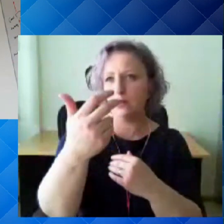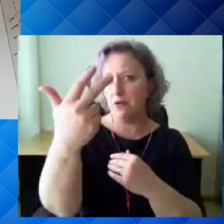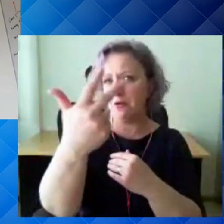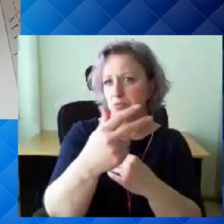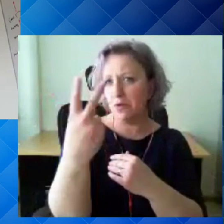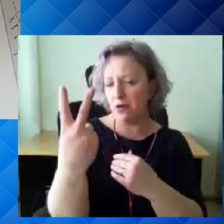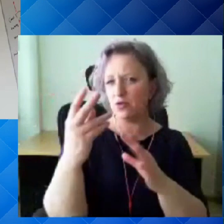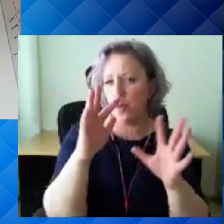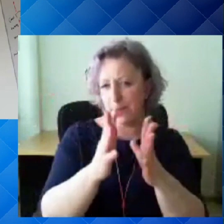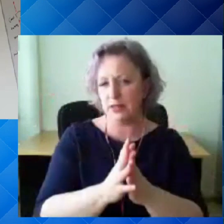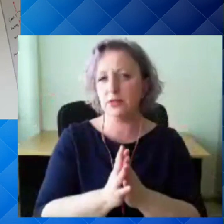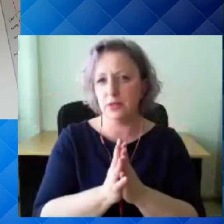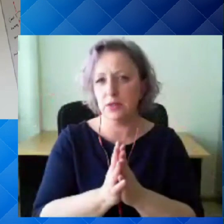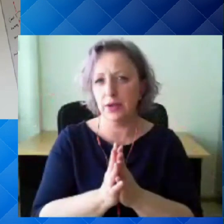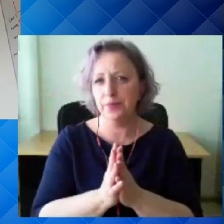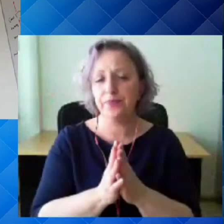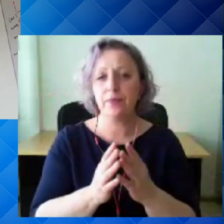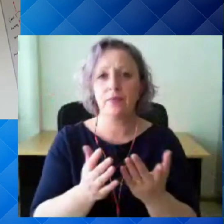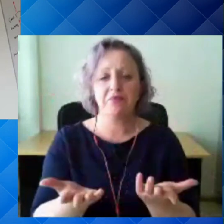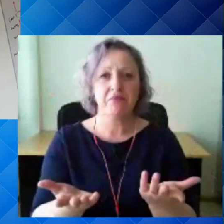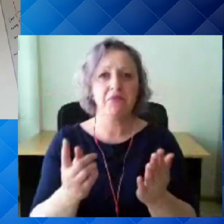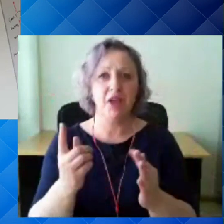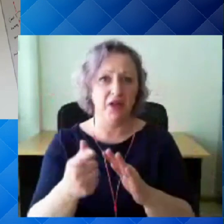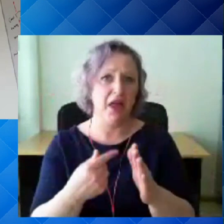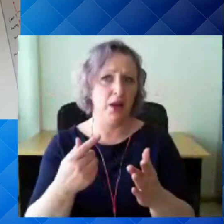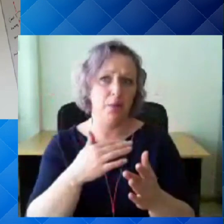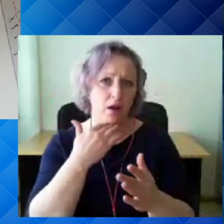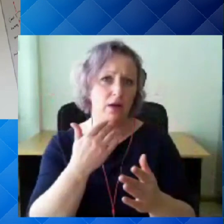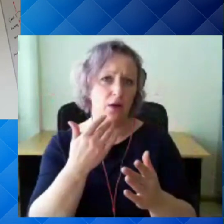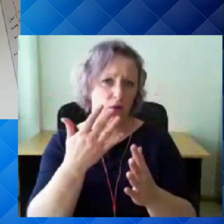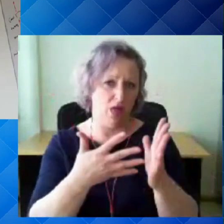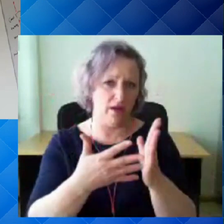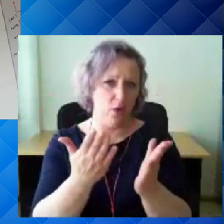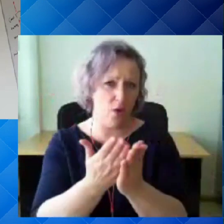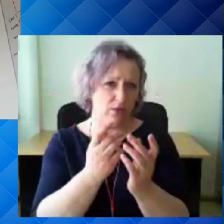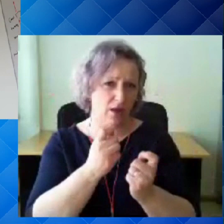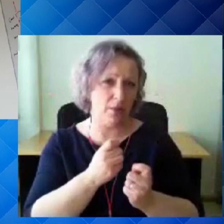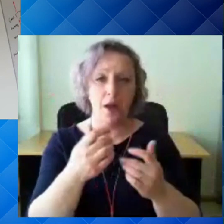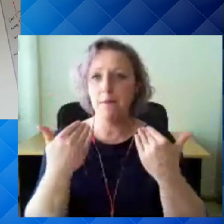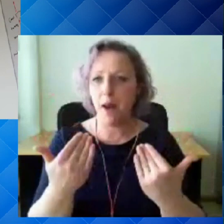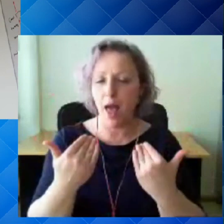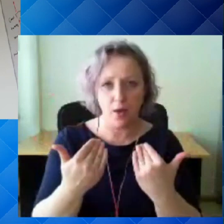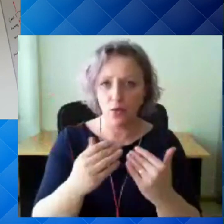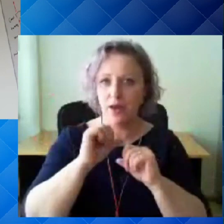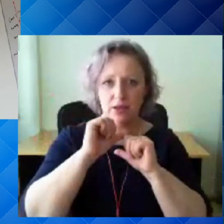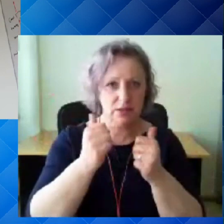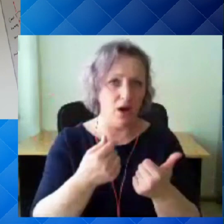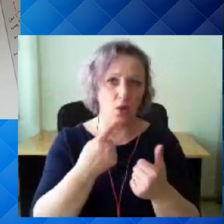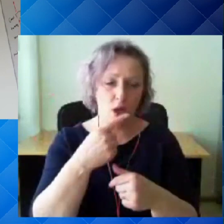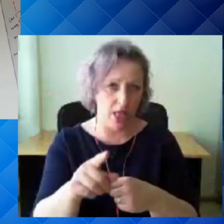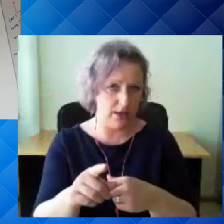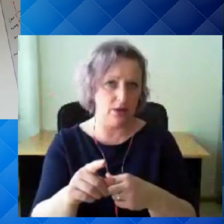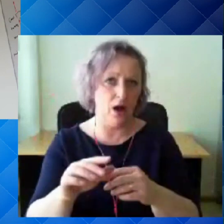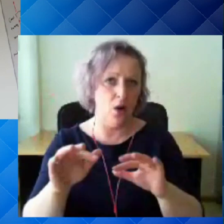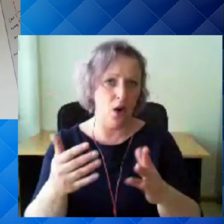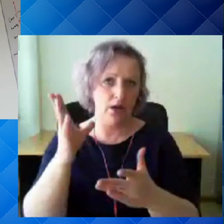umbes seal ümber ja veel paljud näitead, et nad ei ole nagu täna selles vaasis üldse, et võiks hakata